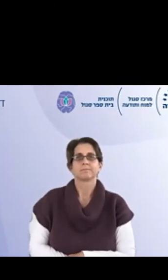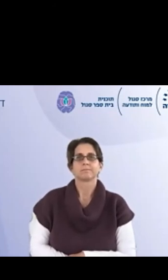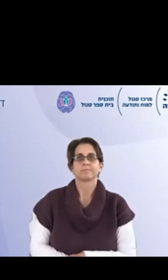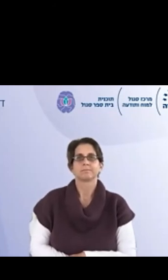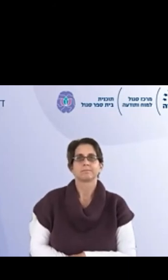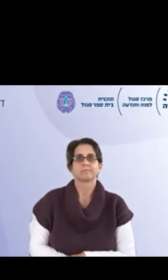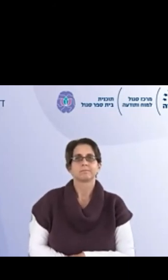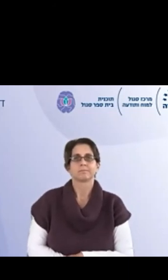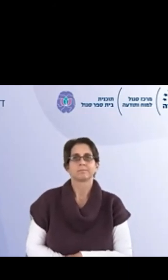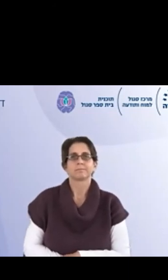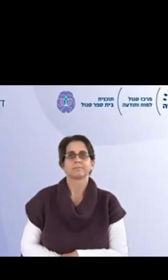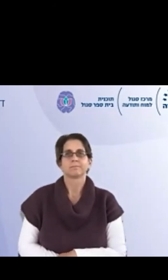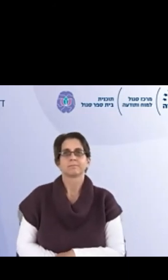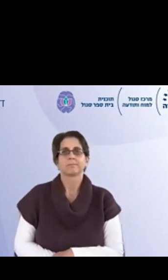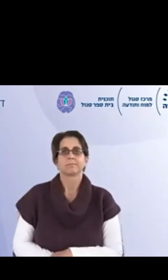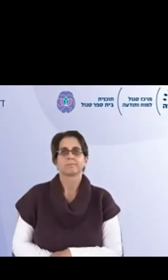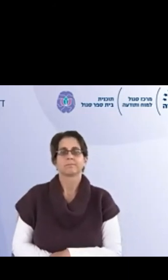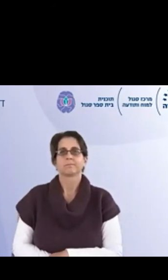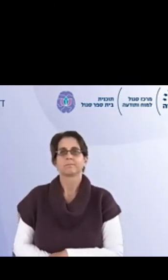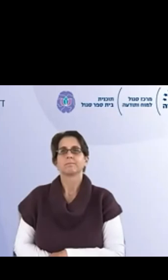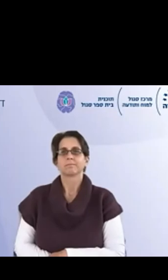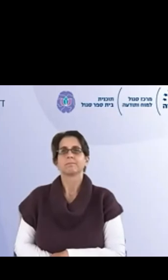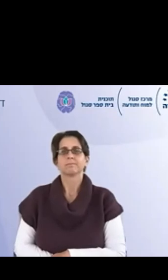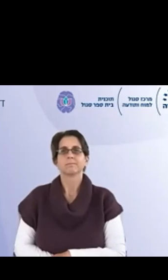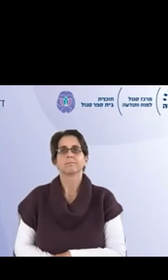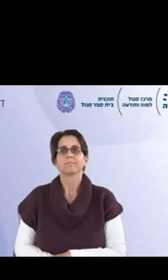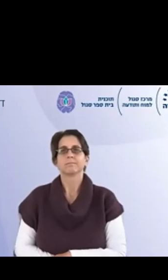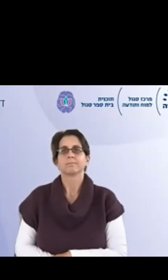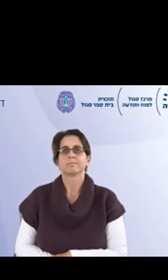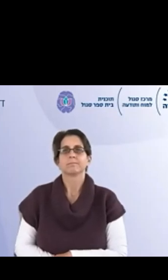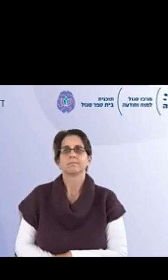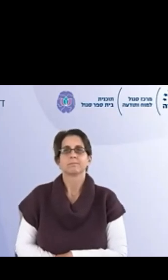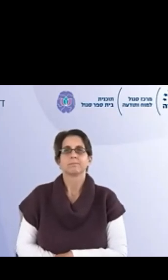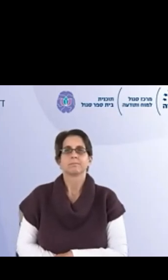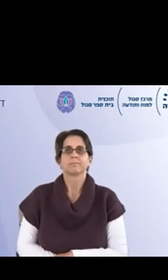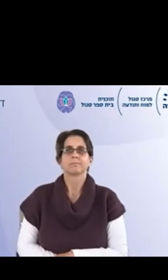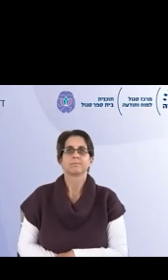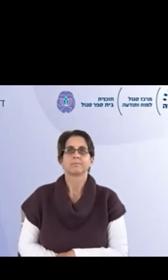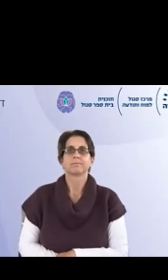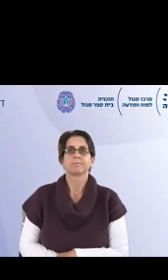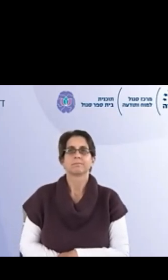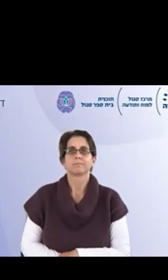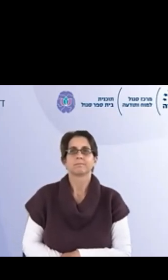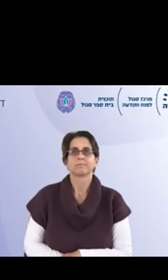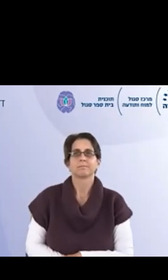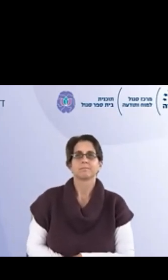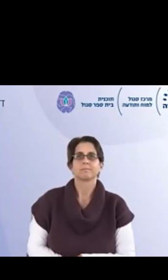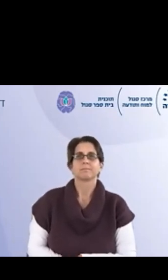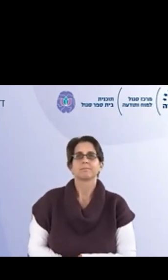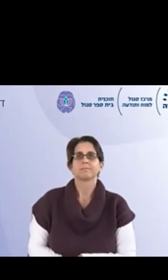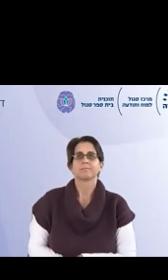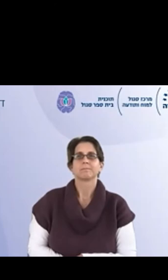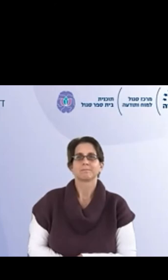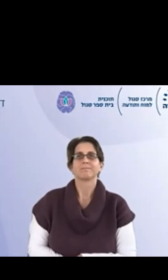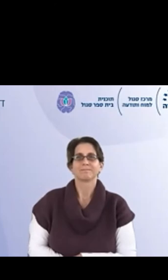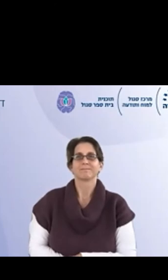משהו דיבר על מודל, עוד על ההכוונה עצמית, אז הסיפור של המסוגלות קצת נפטר פה, כי כאילו הם לא צריכים ללכת